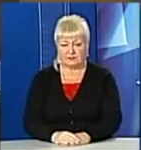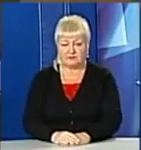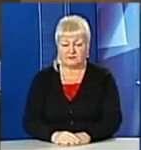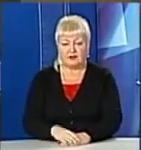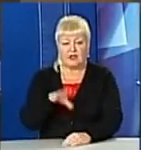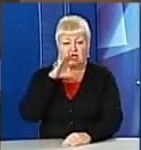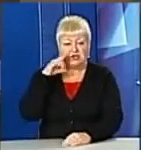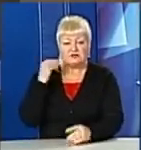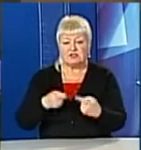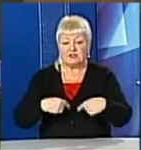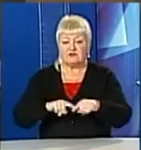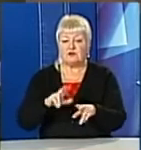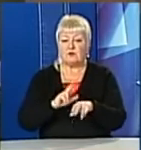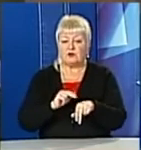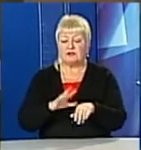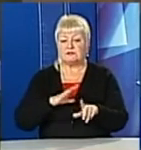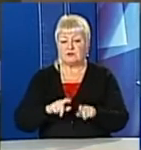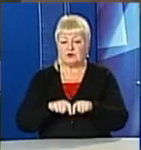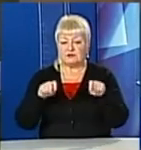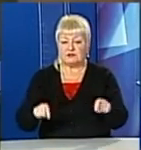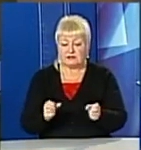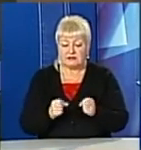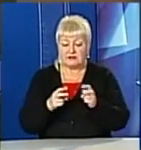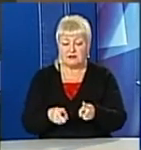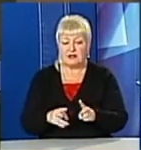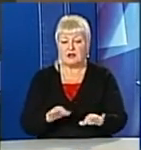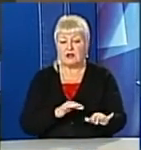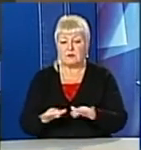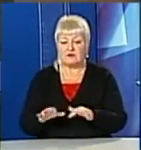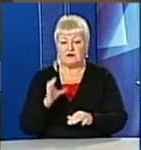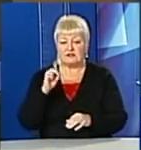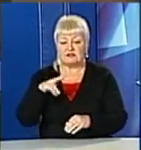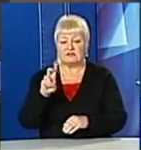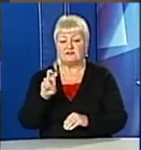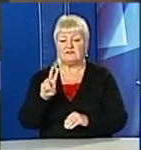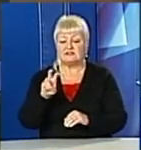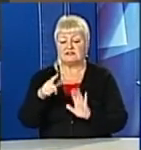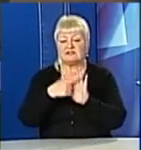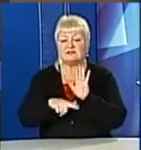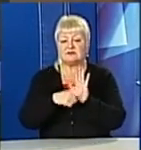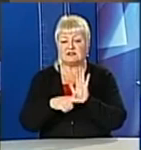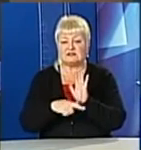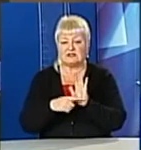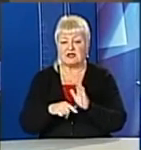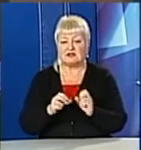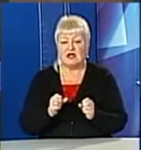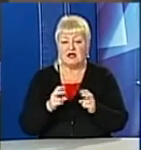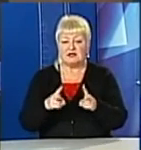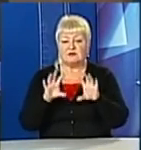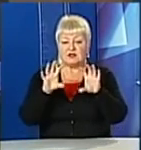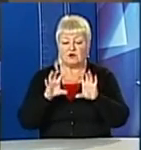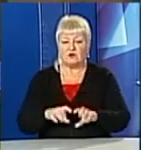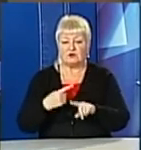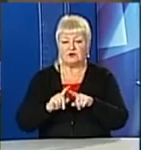Щевченківським відділом поліції було відкрите кримінальне провадження за статтею 270 Кримінального кодексу України. Це порушення